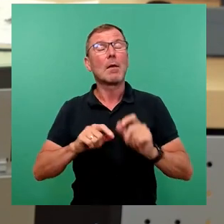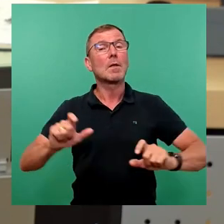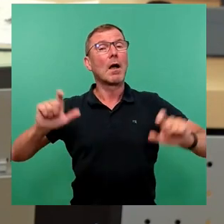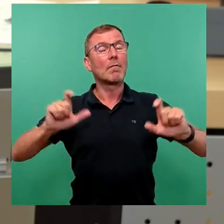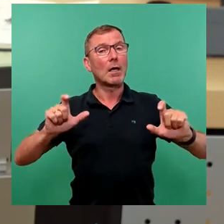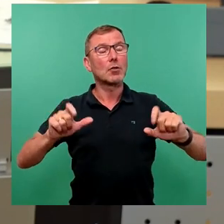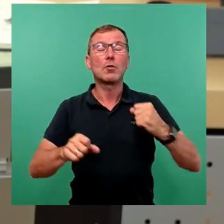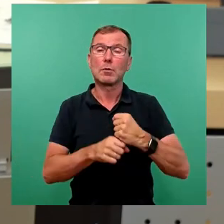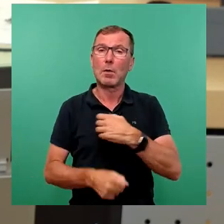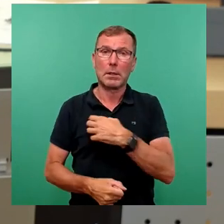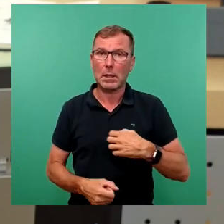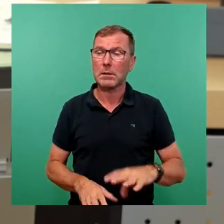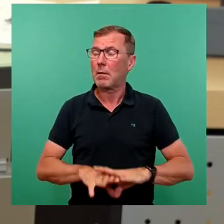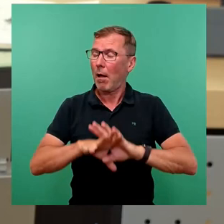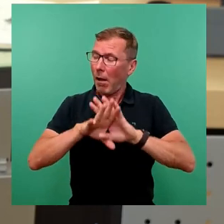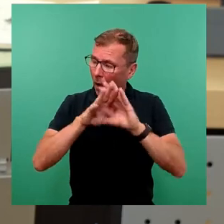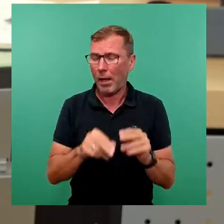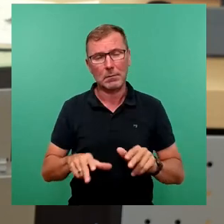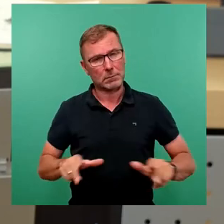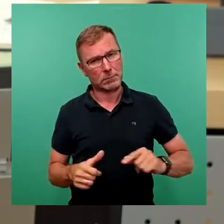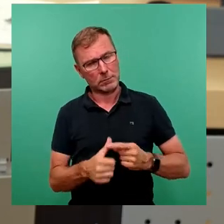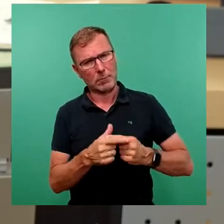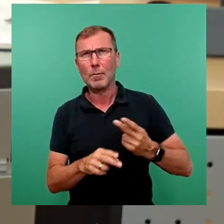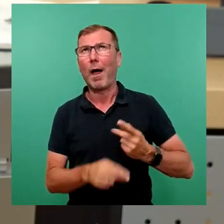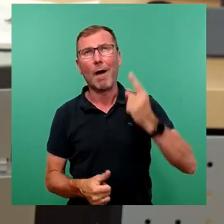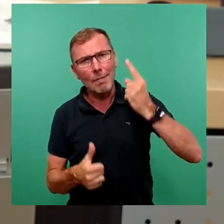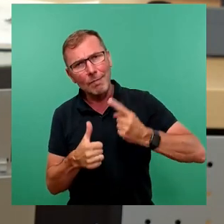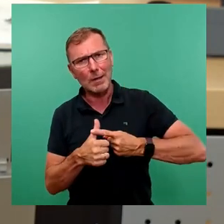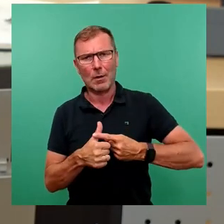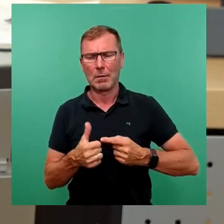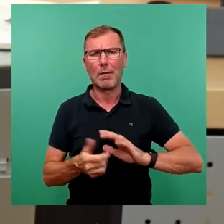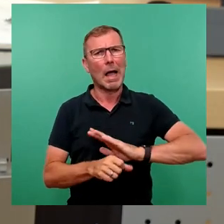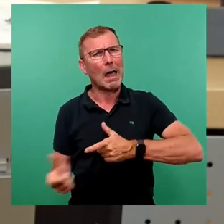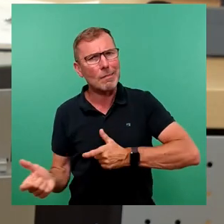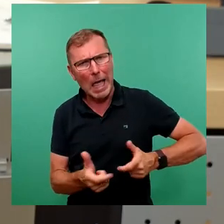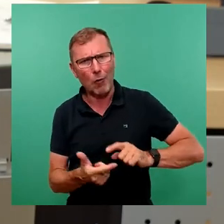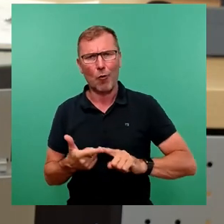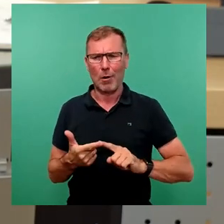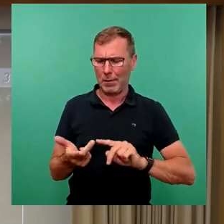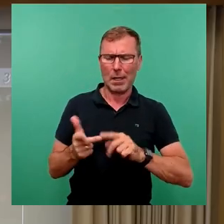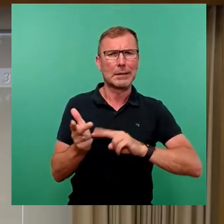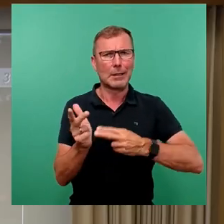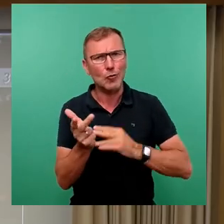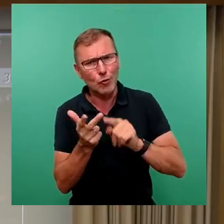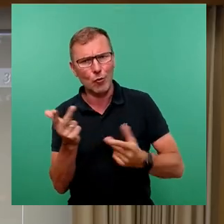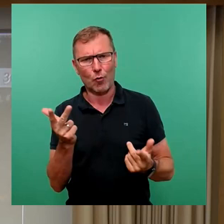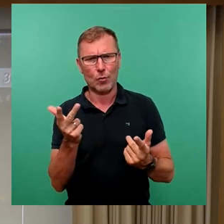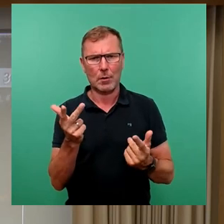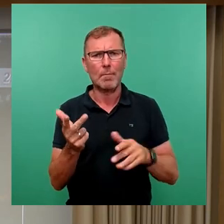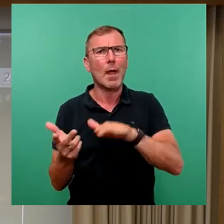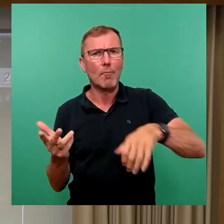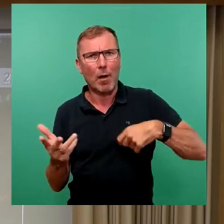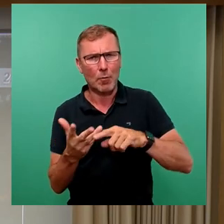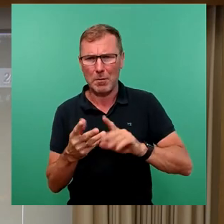man in Dresden alles im Griff haben. Wetter, Terror, technische Störung, Parkproblematik.